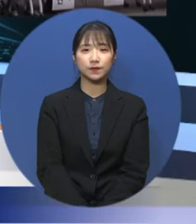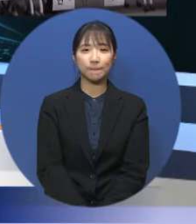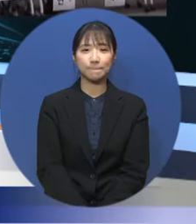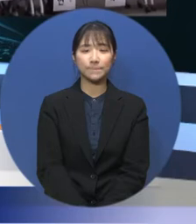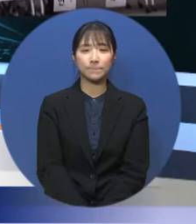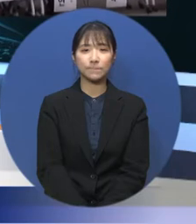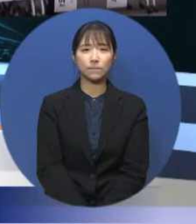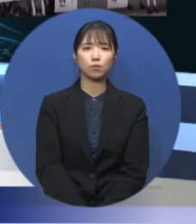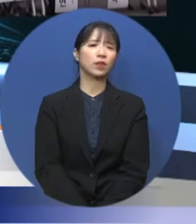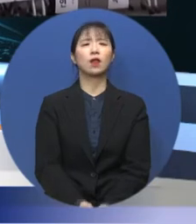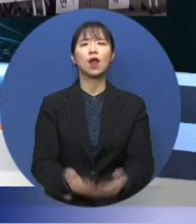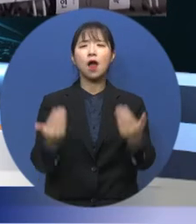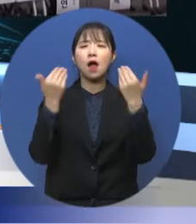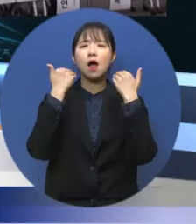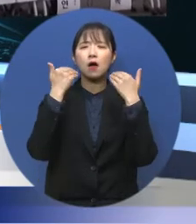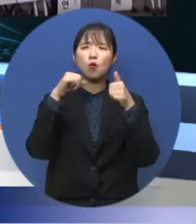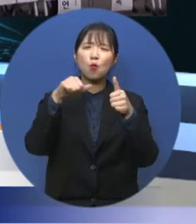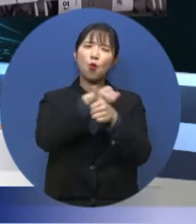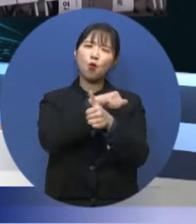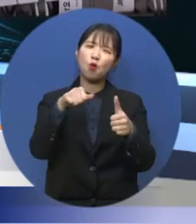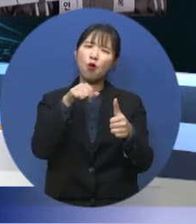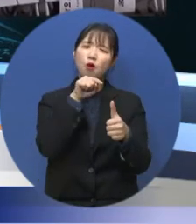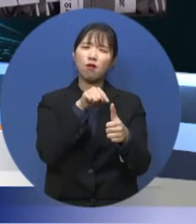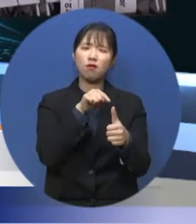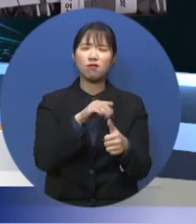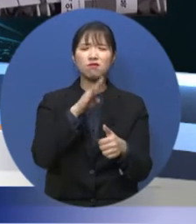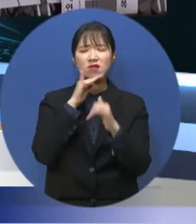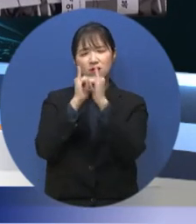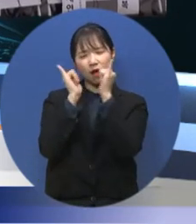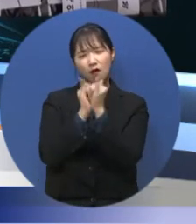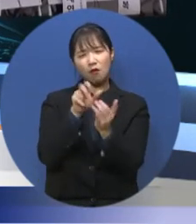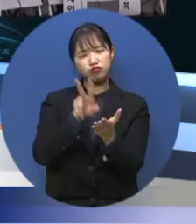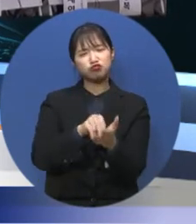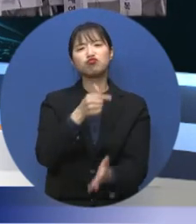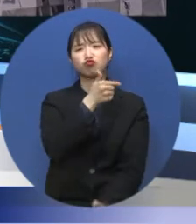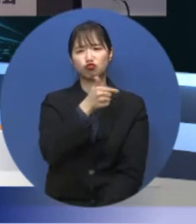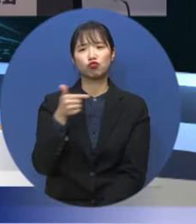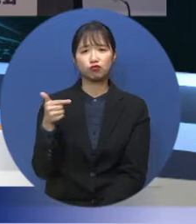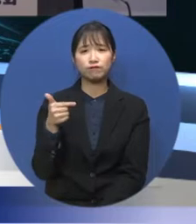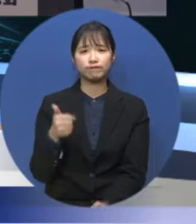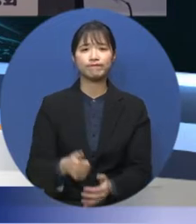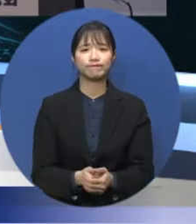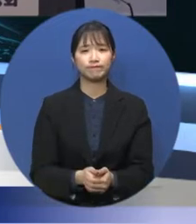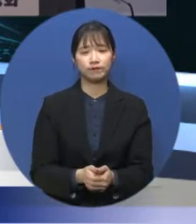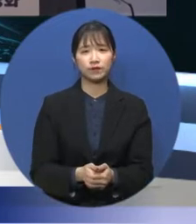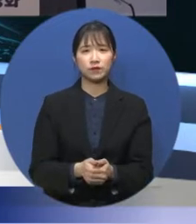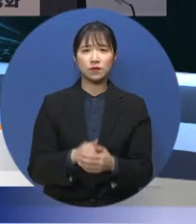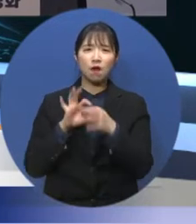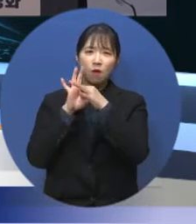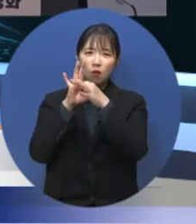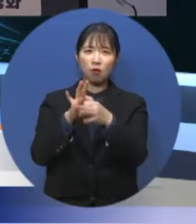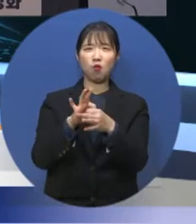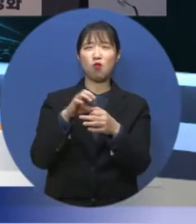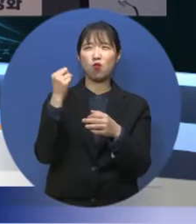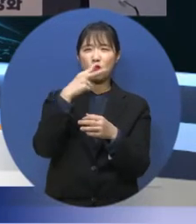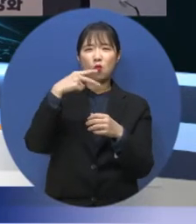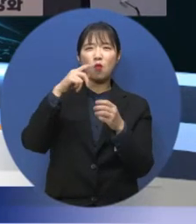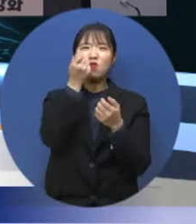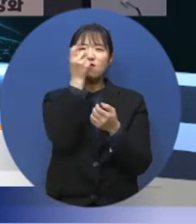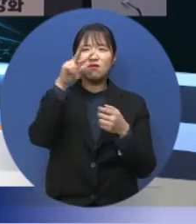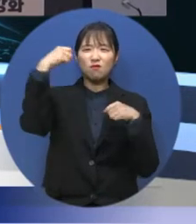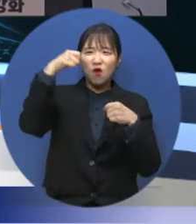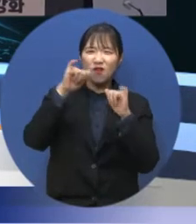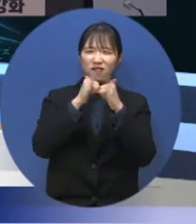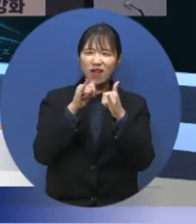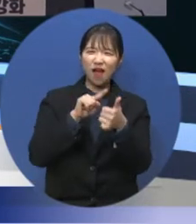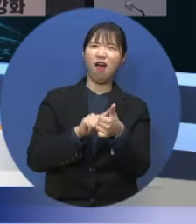소위 학폭이라 불리는 학교폭력이 사회 문제로 대두되고 있죠. 잇따른 연예인들의 학폭 논란도 끊이지